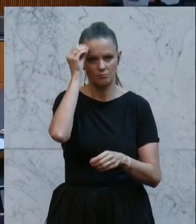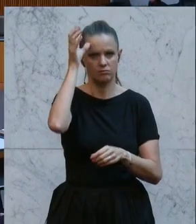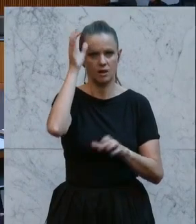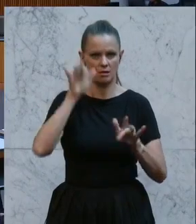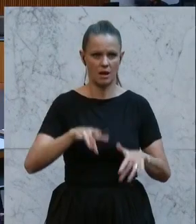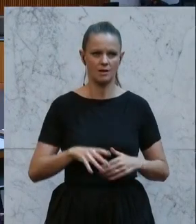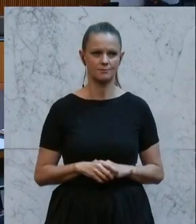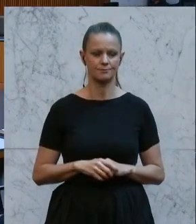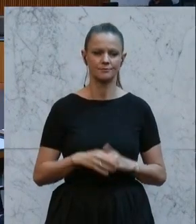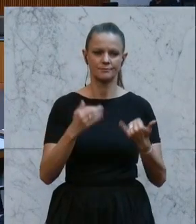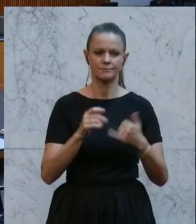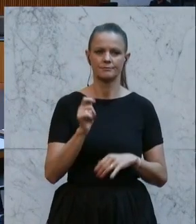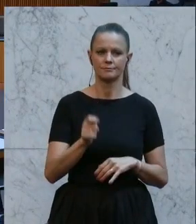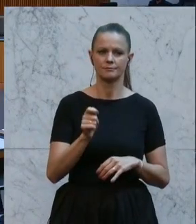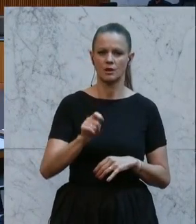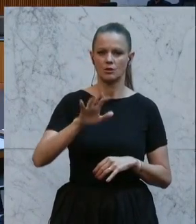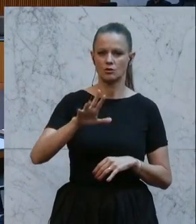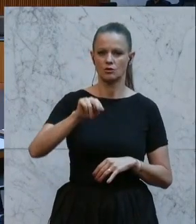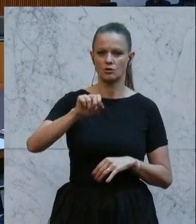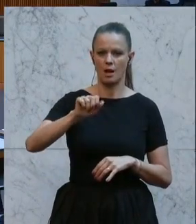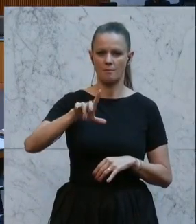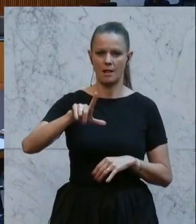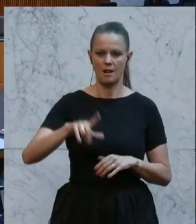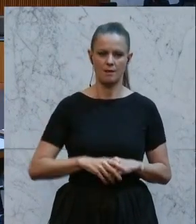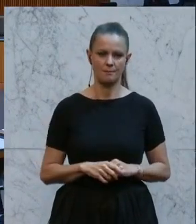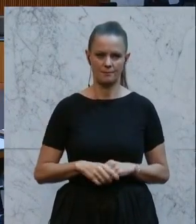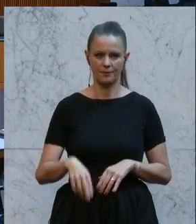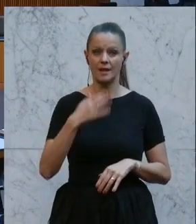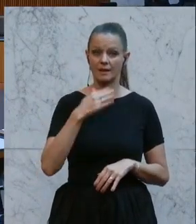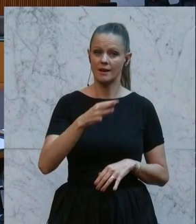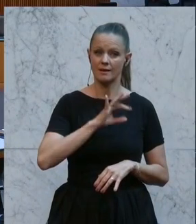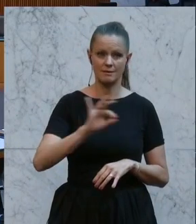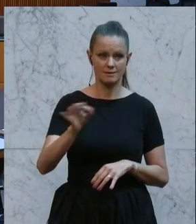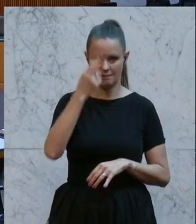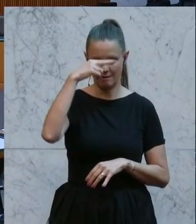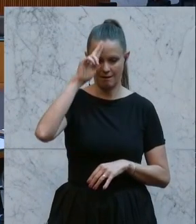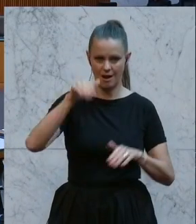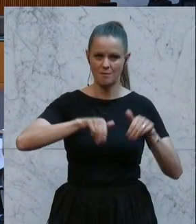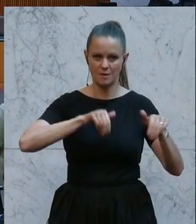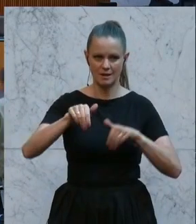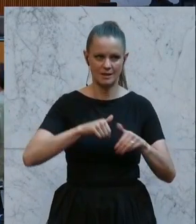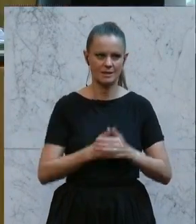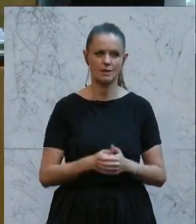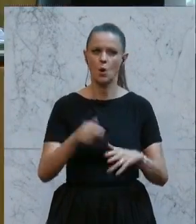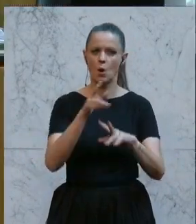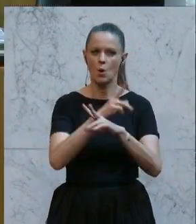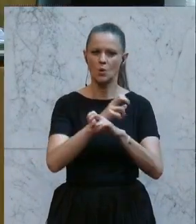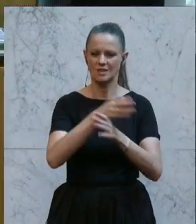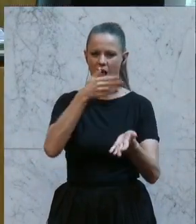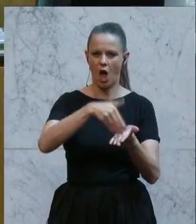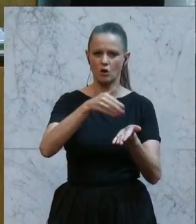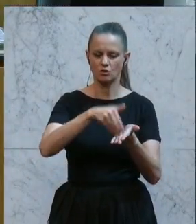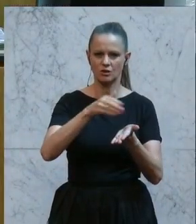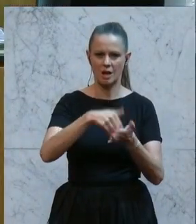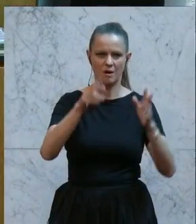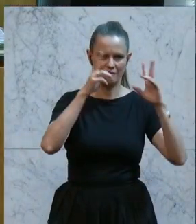Nächste Frage gestellt, der Abgeordnete Schnabel, bitte sehr. Danke sehr, geehrter Herr Minister. Österreich zählte bei den Ausgaben für Forschung